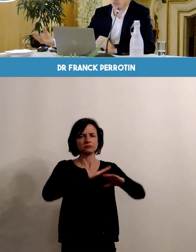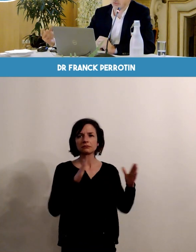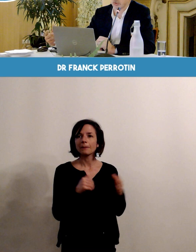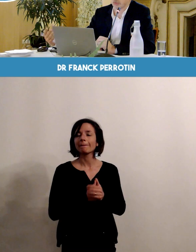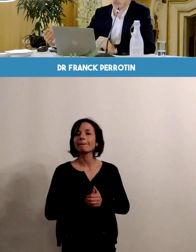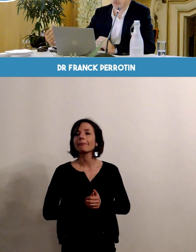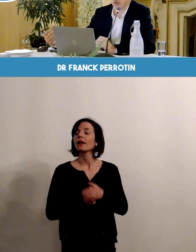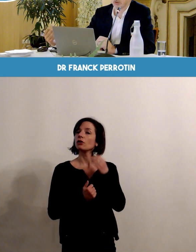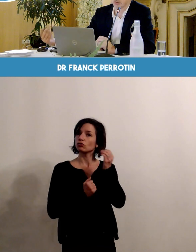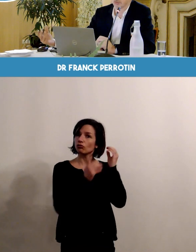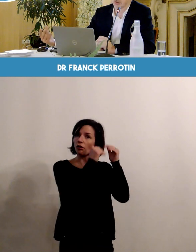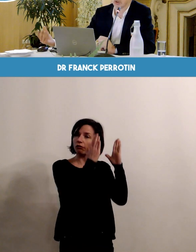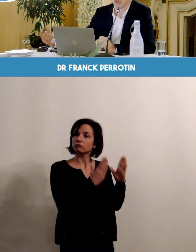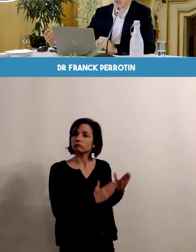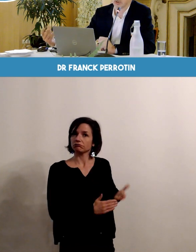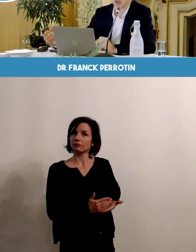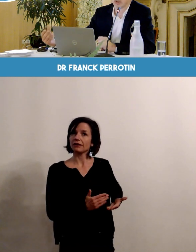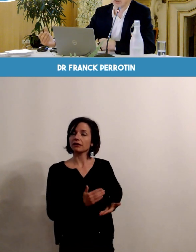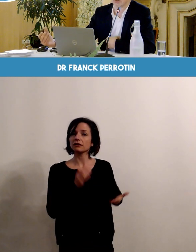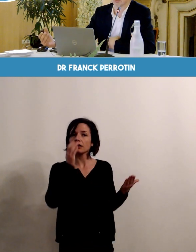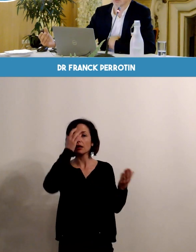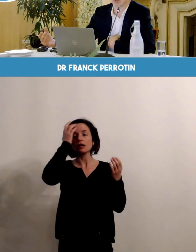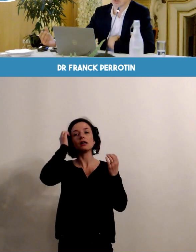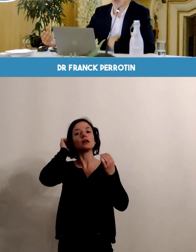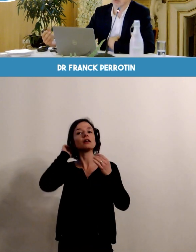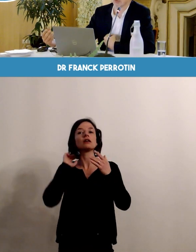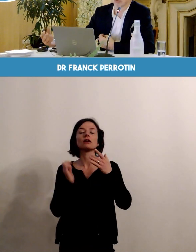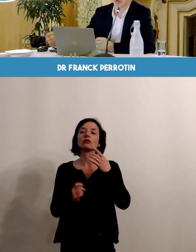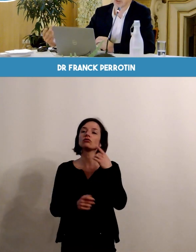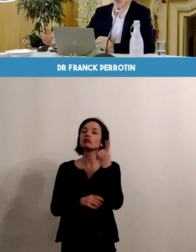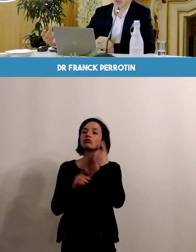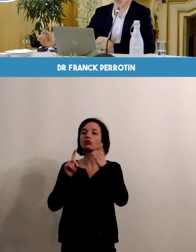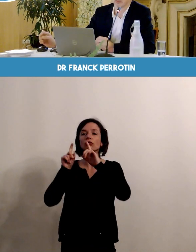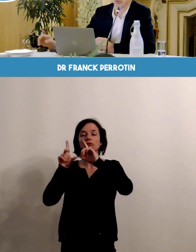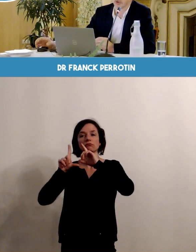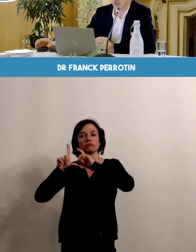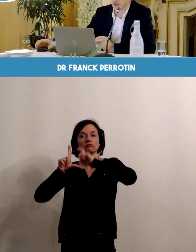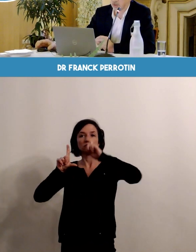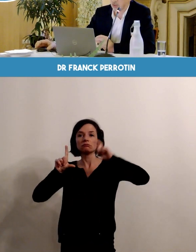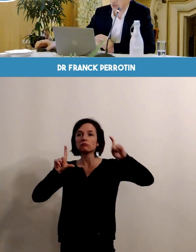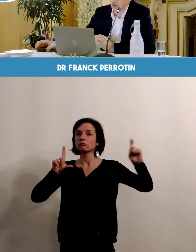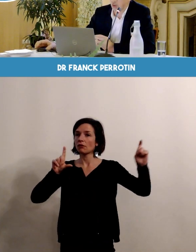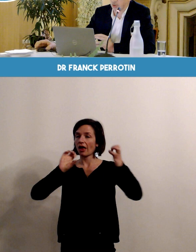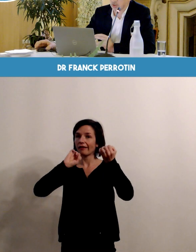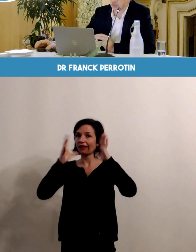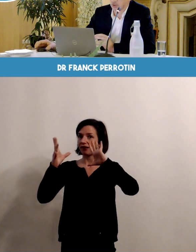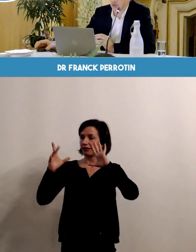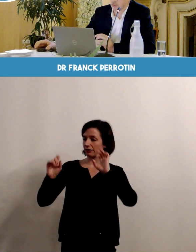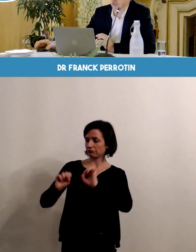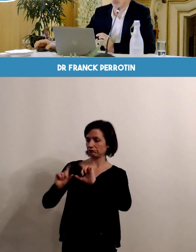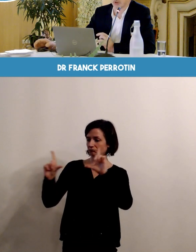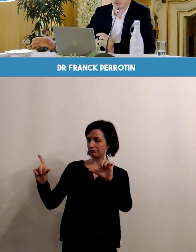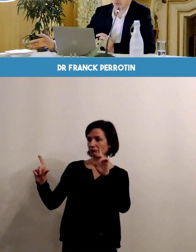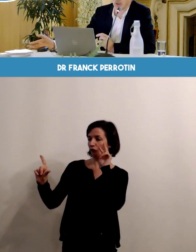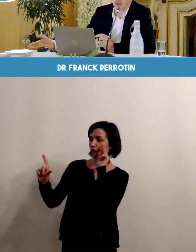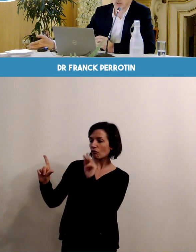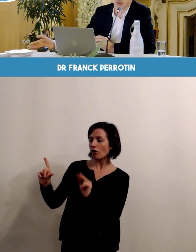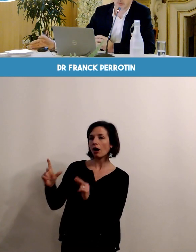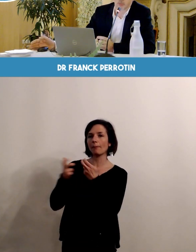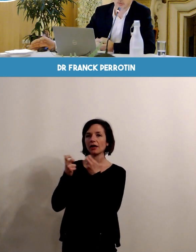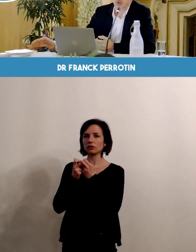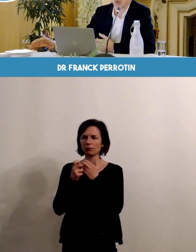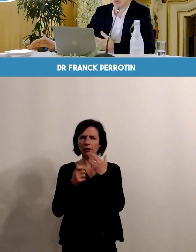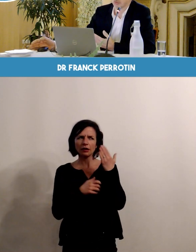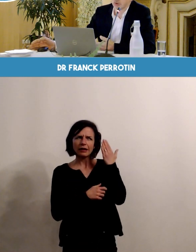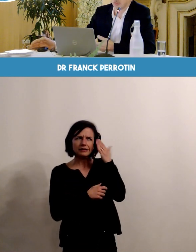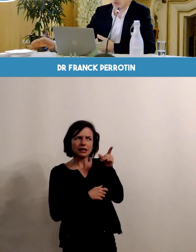pratiquées dans cette maternité, souvent, ce sont des choses qui sont des statistiques qui sont accessibles sur Internet, vous pouvez regarder, en particulier, le